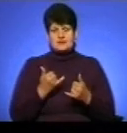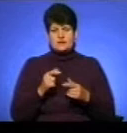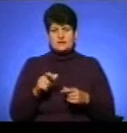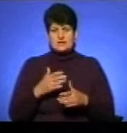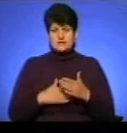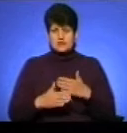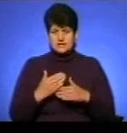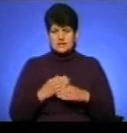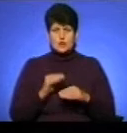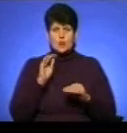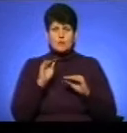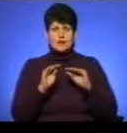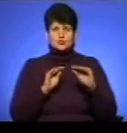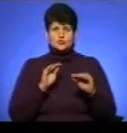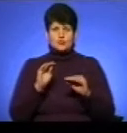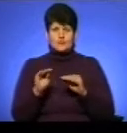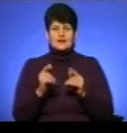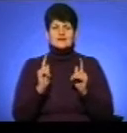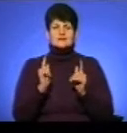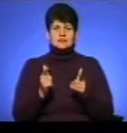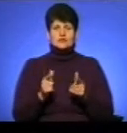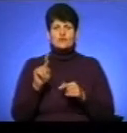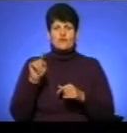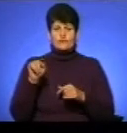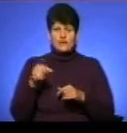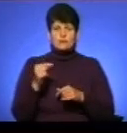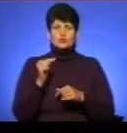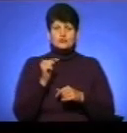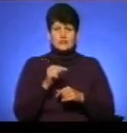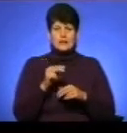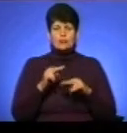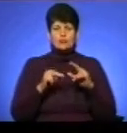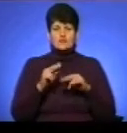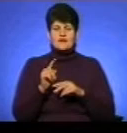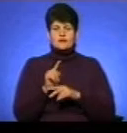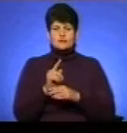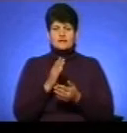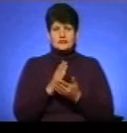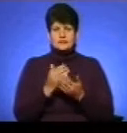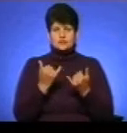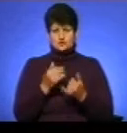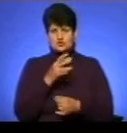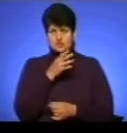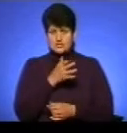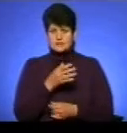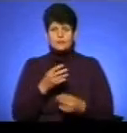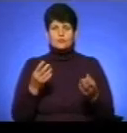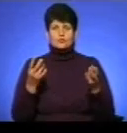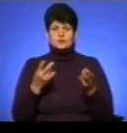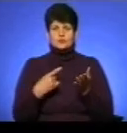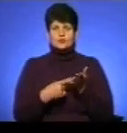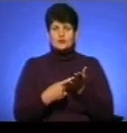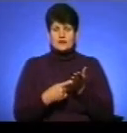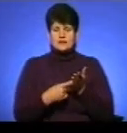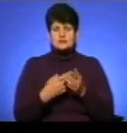облаштування елементів доступності згідно вимог тих будівельних норм, які діють на даний час. Потрібно довести